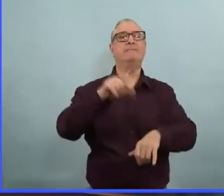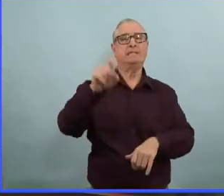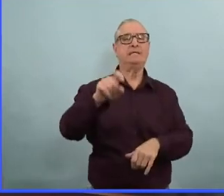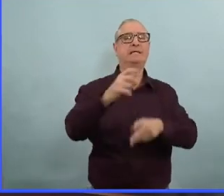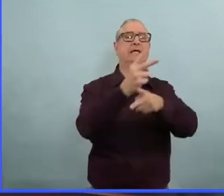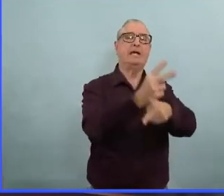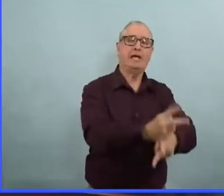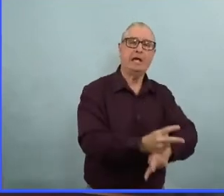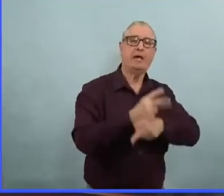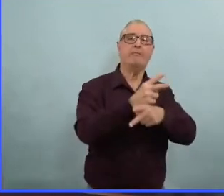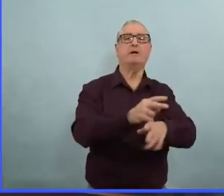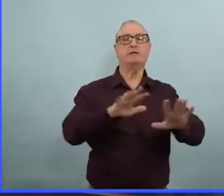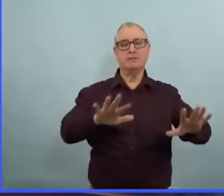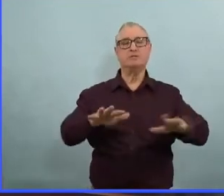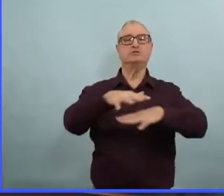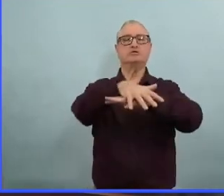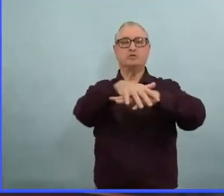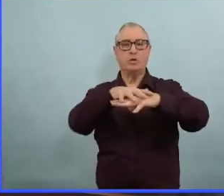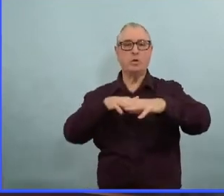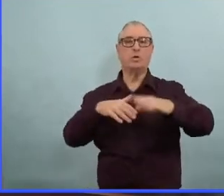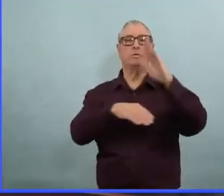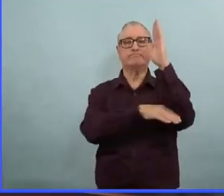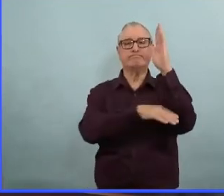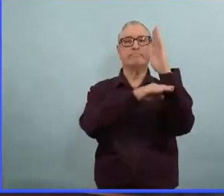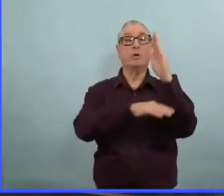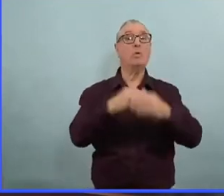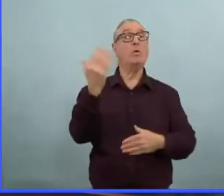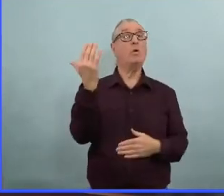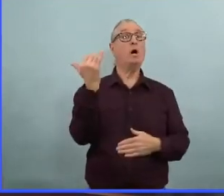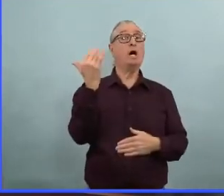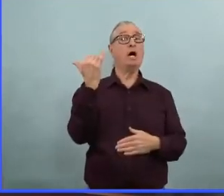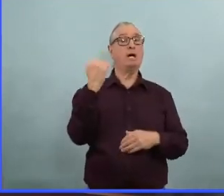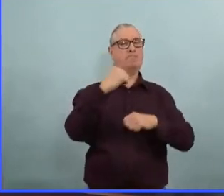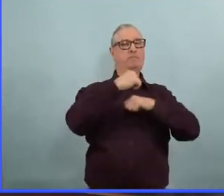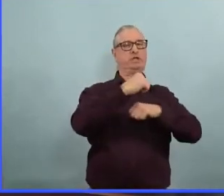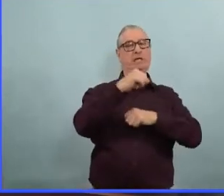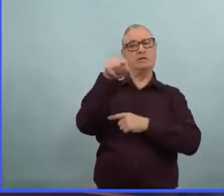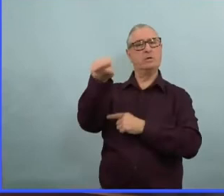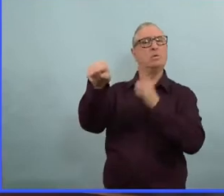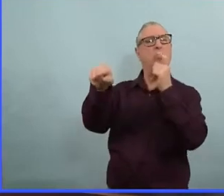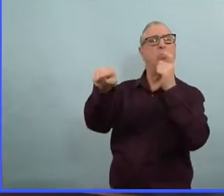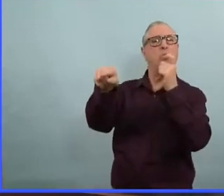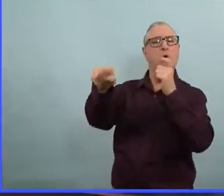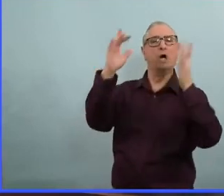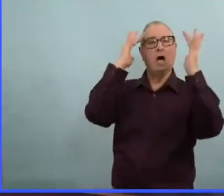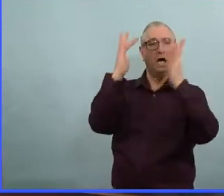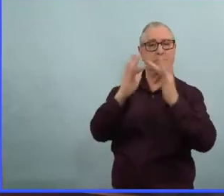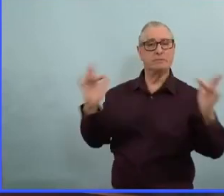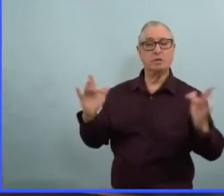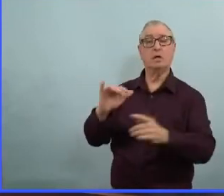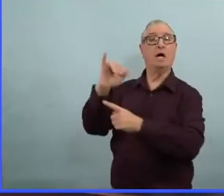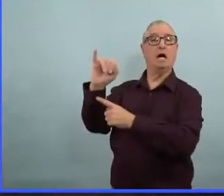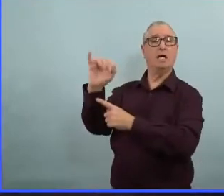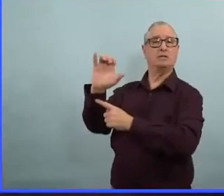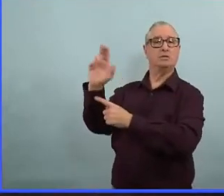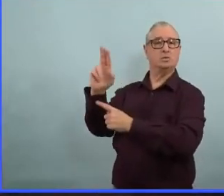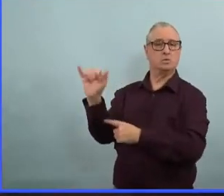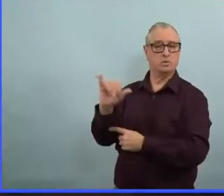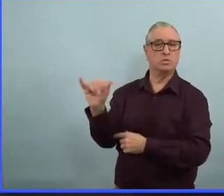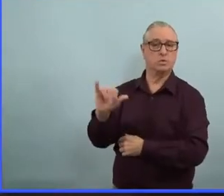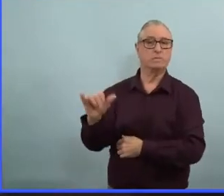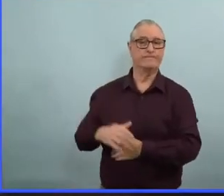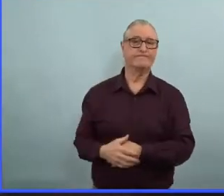afin de nous assurer que nous protégeons notre système hospitalier mais aussi parce que nous voulons nous assurer que les Manitobains vivent leur vie.